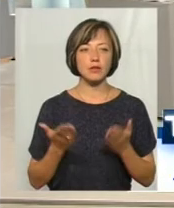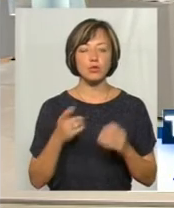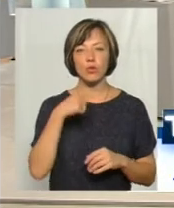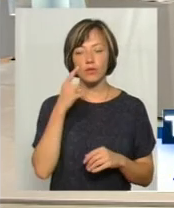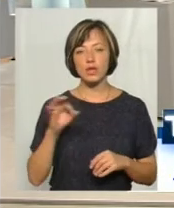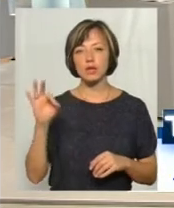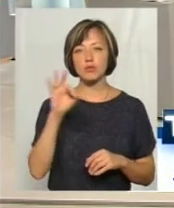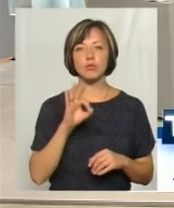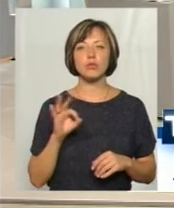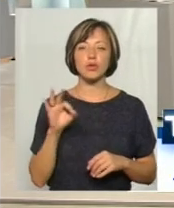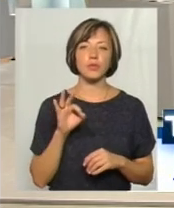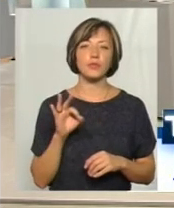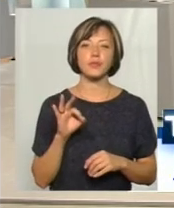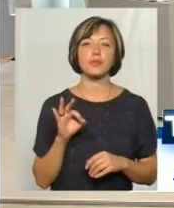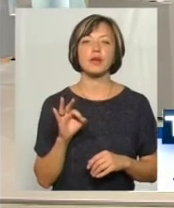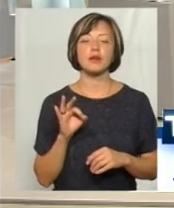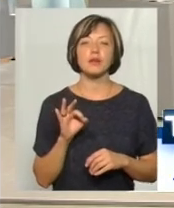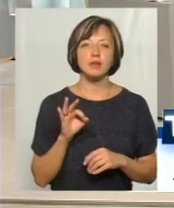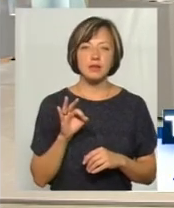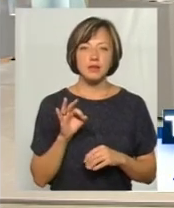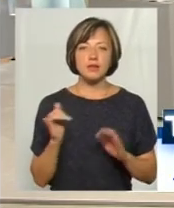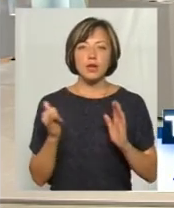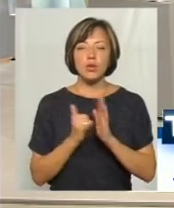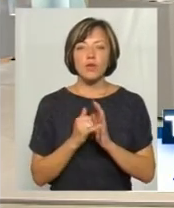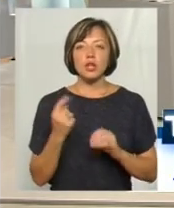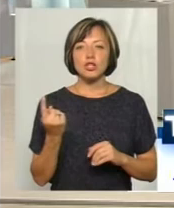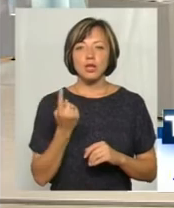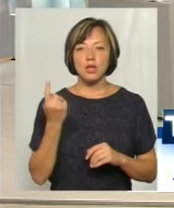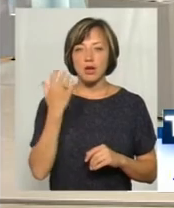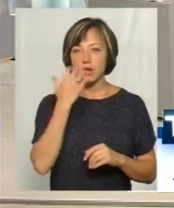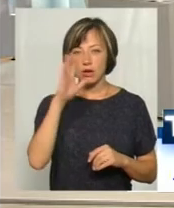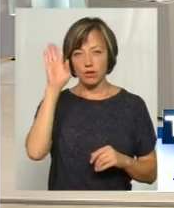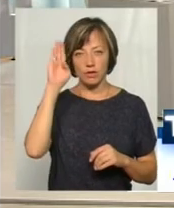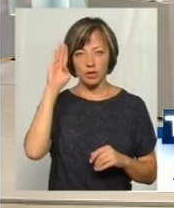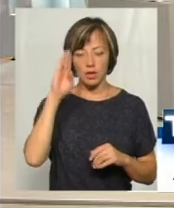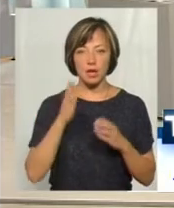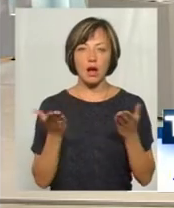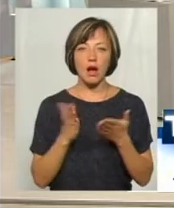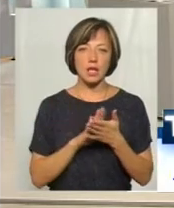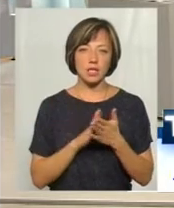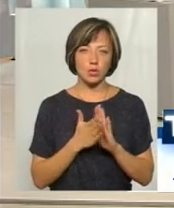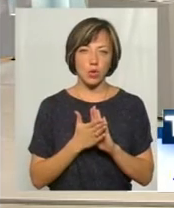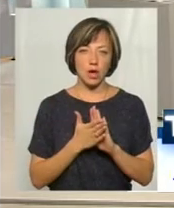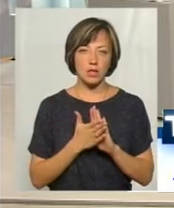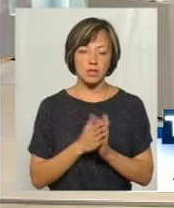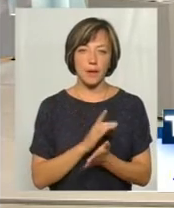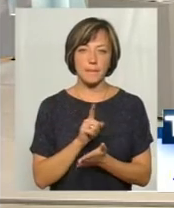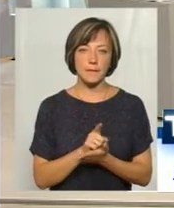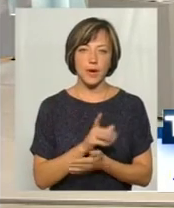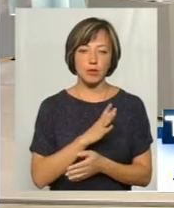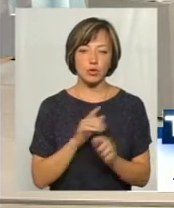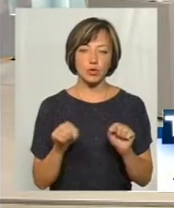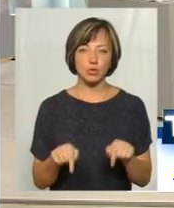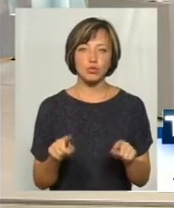про, от, власне, встановлення лічильників гарячої води, яка ситуація має бути тут,